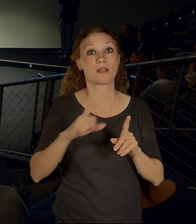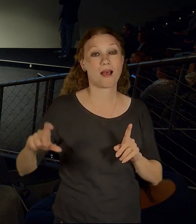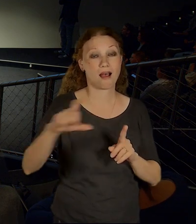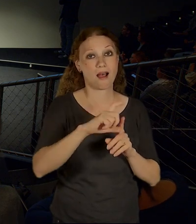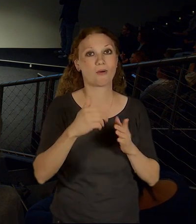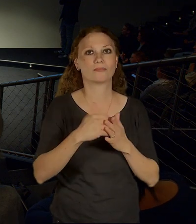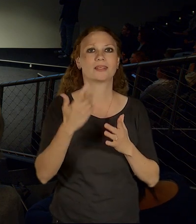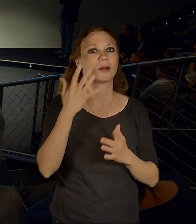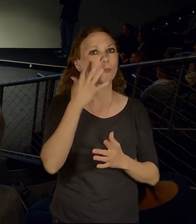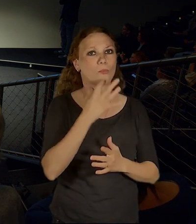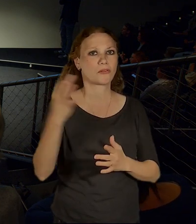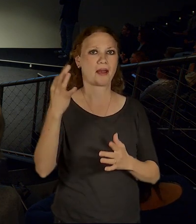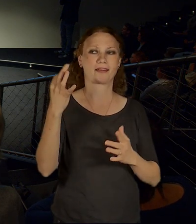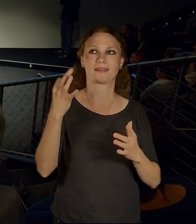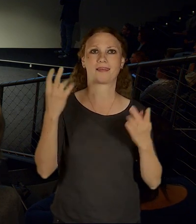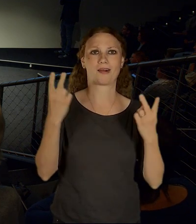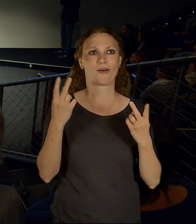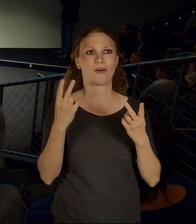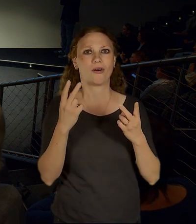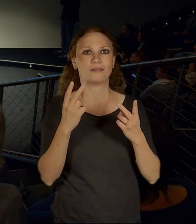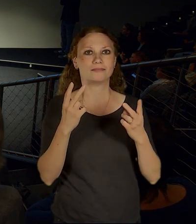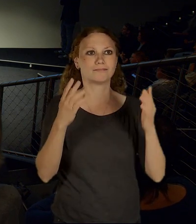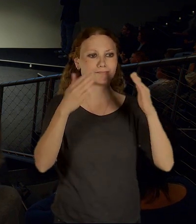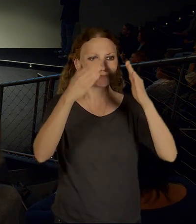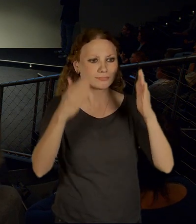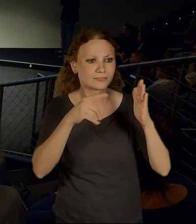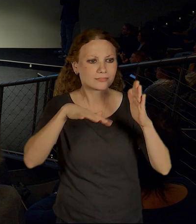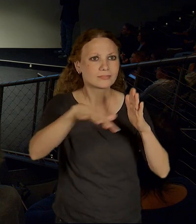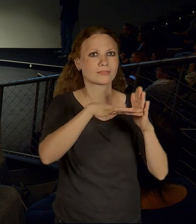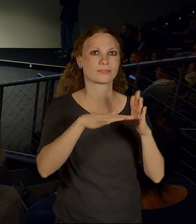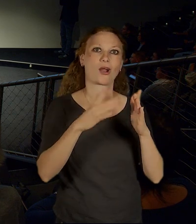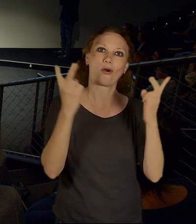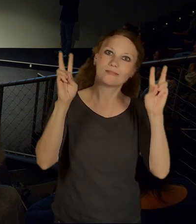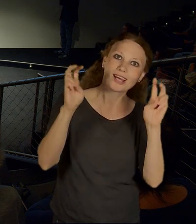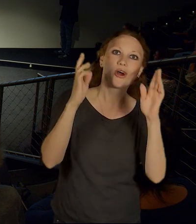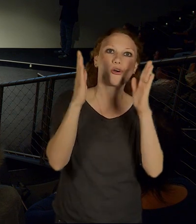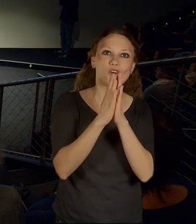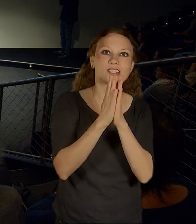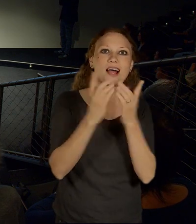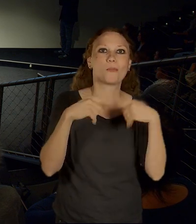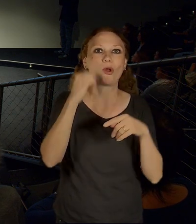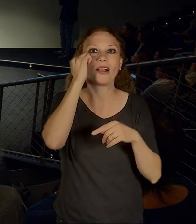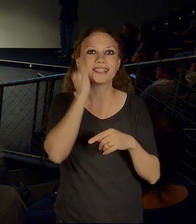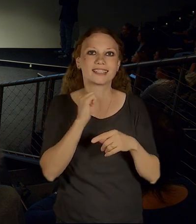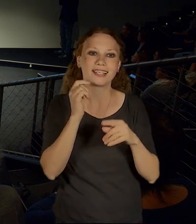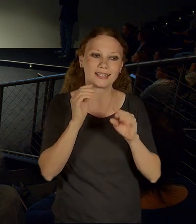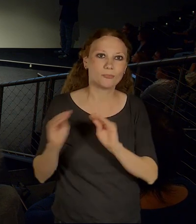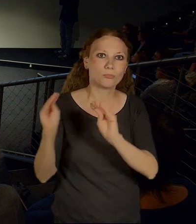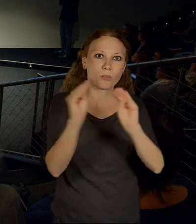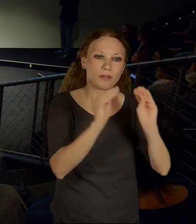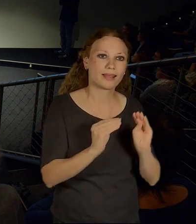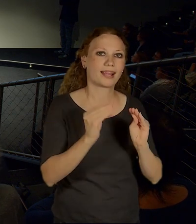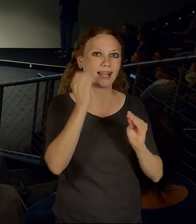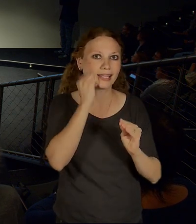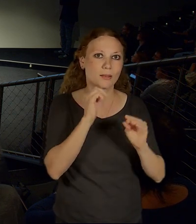svatostánek lidské mobility. Tak dneska si řekněme něco o nich a já předám slovo Zdeňku